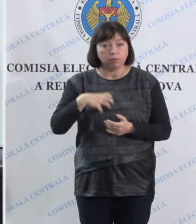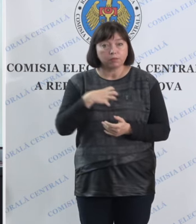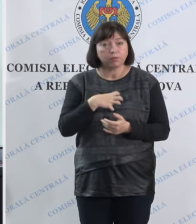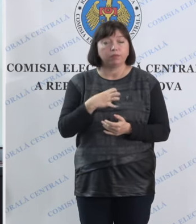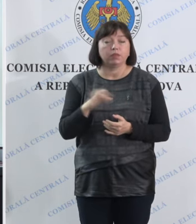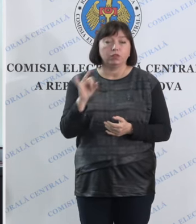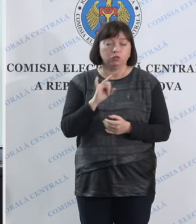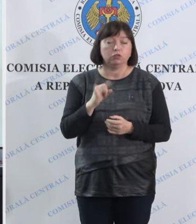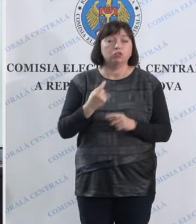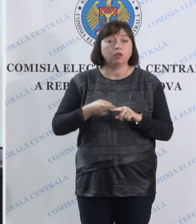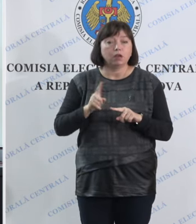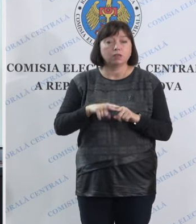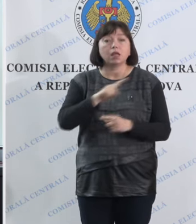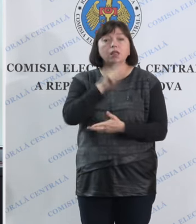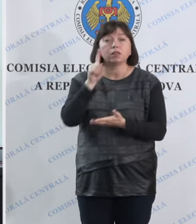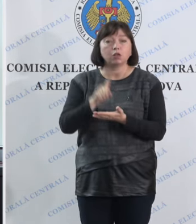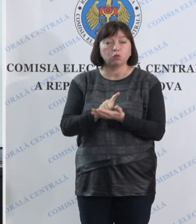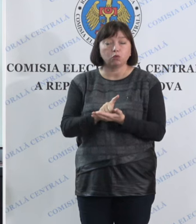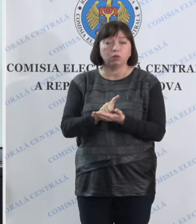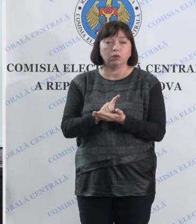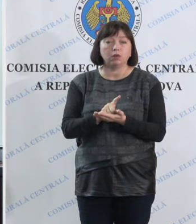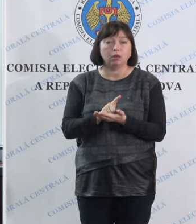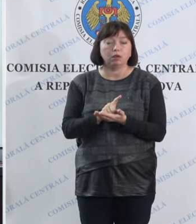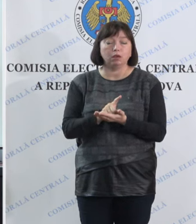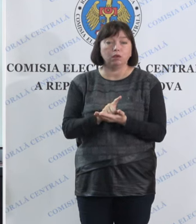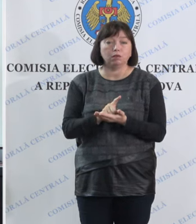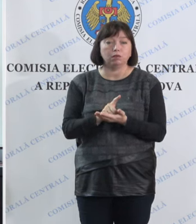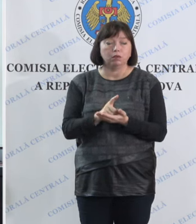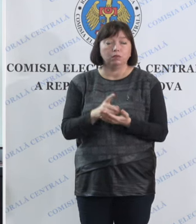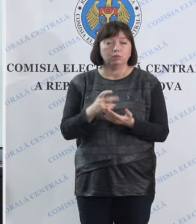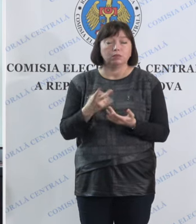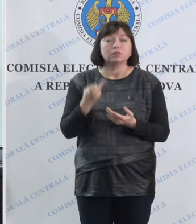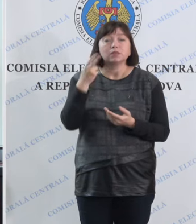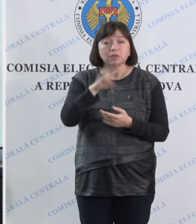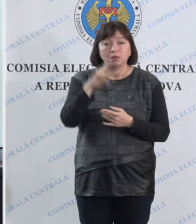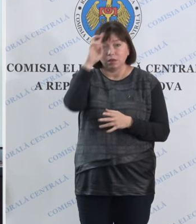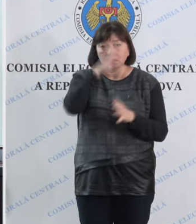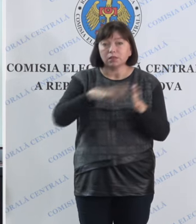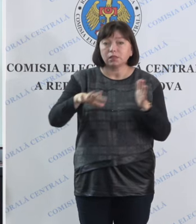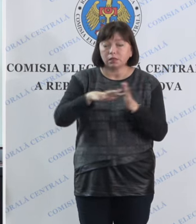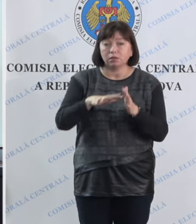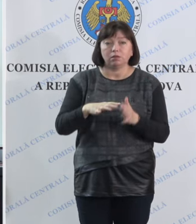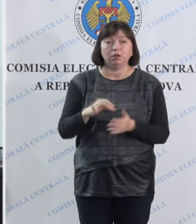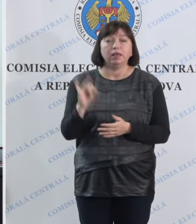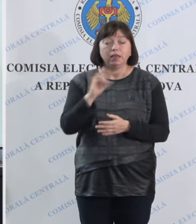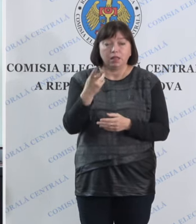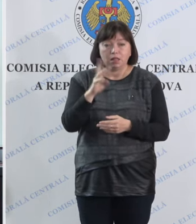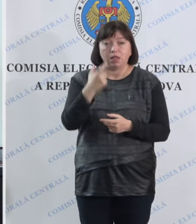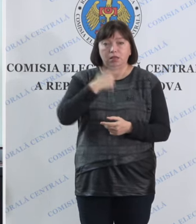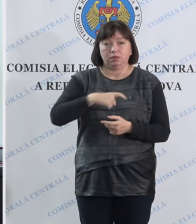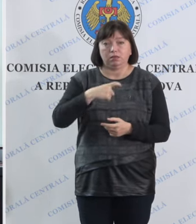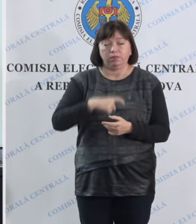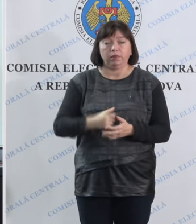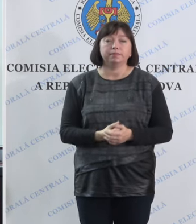este o datorie în fața țării, dar și față de noi înșine.